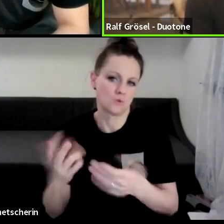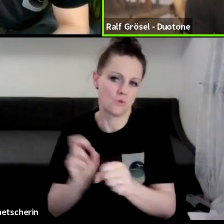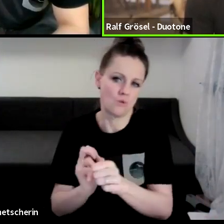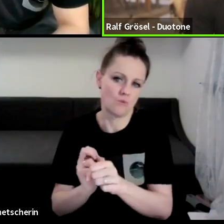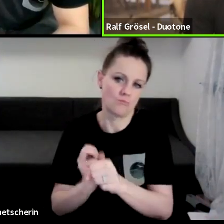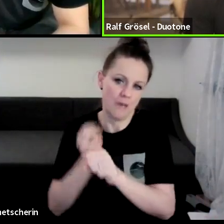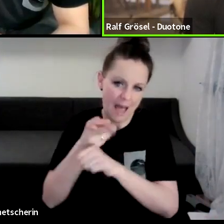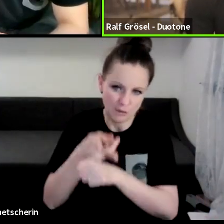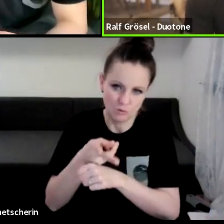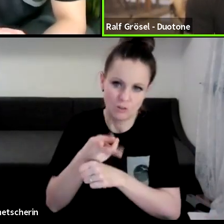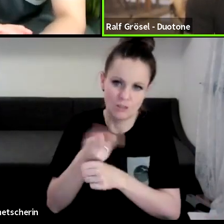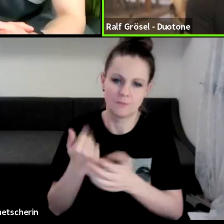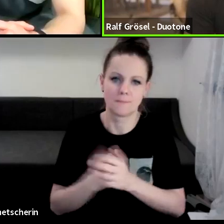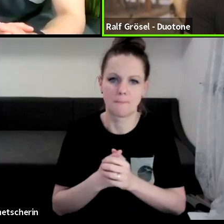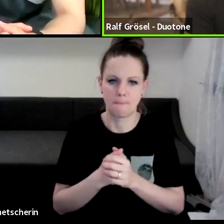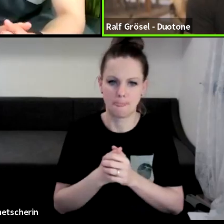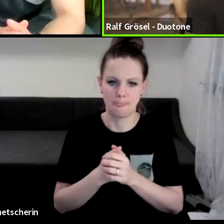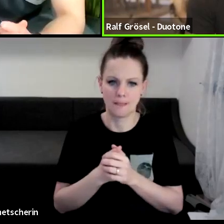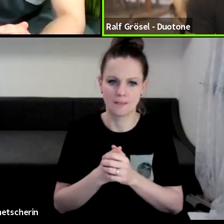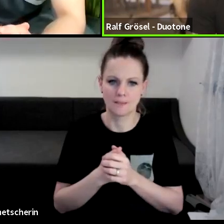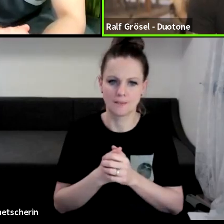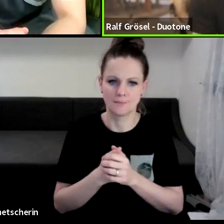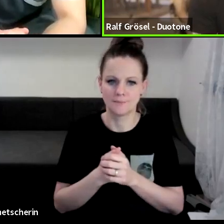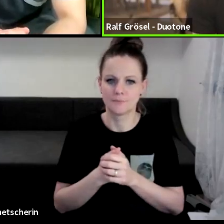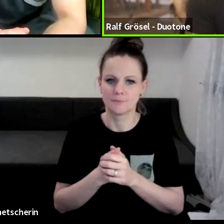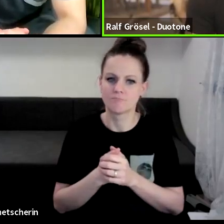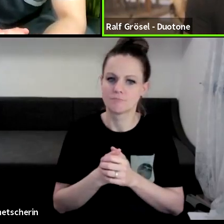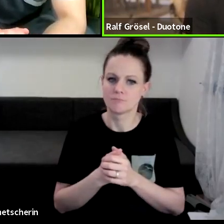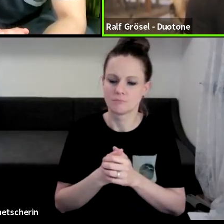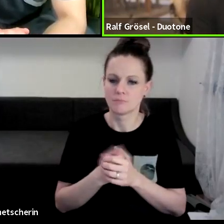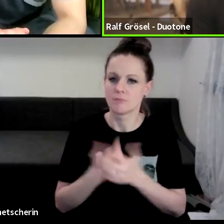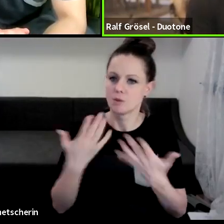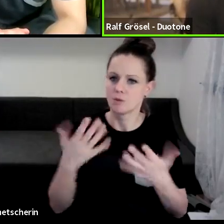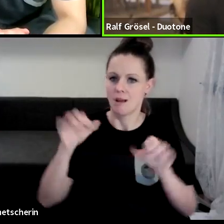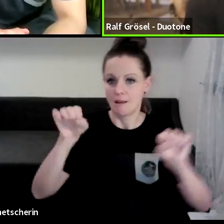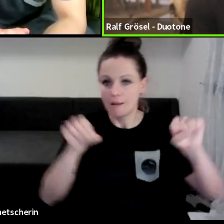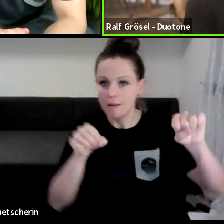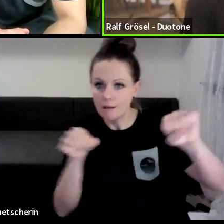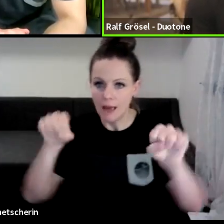den Gleitschirmbereich eigentlich war es der Einstieg.